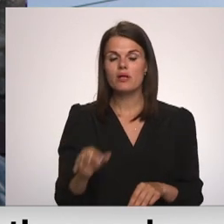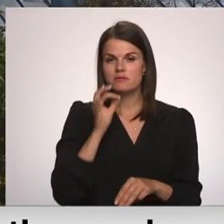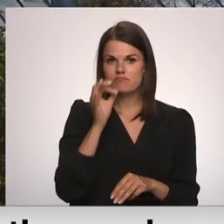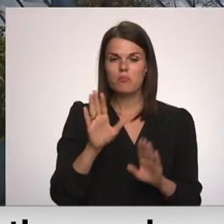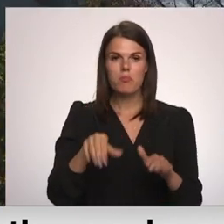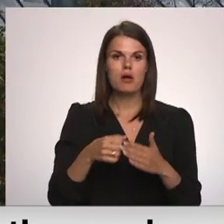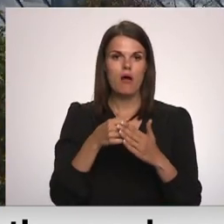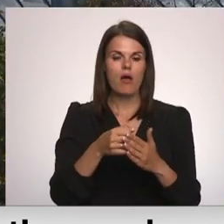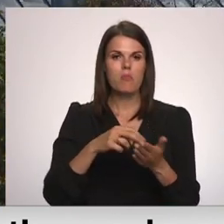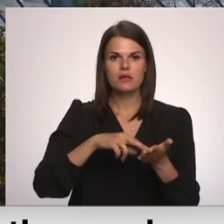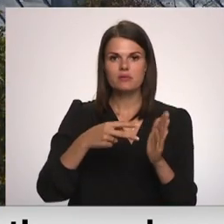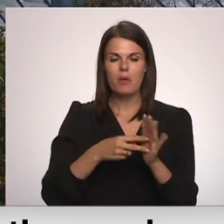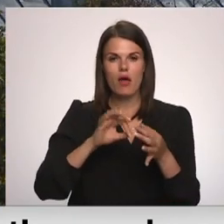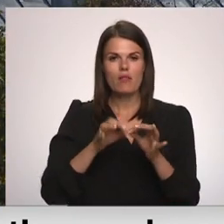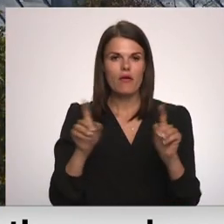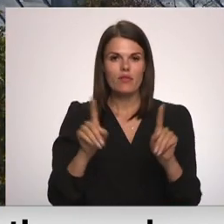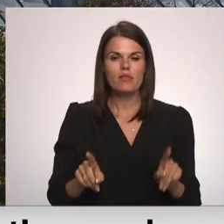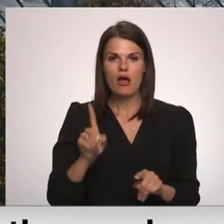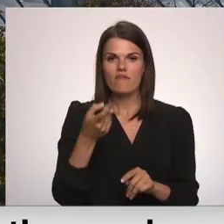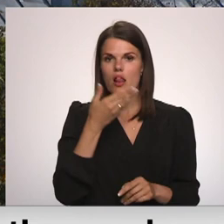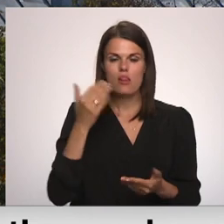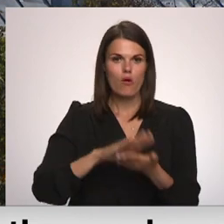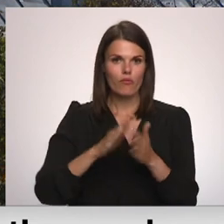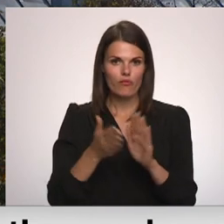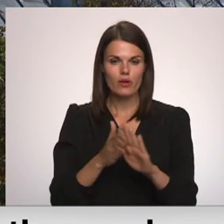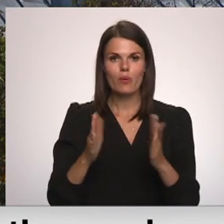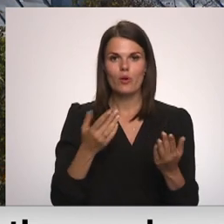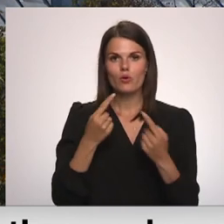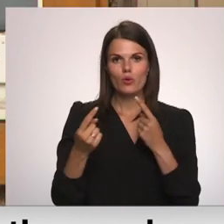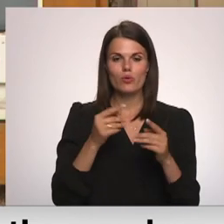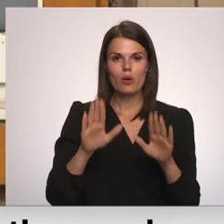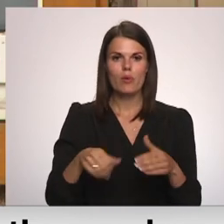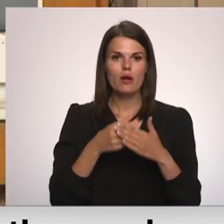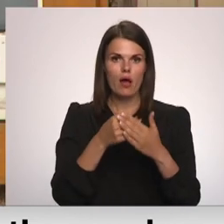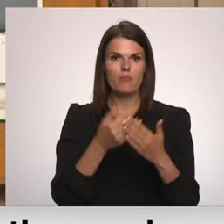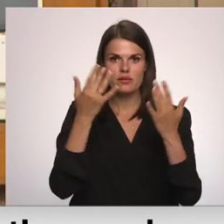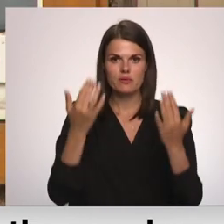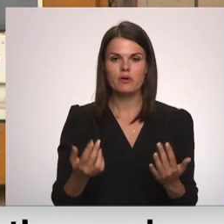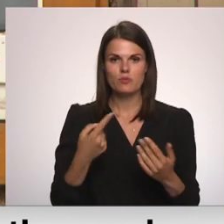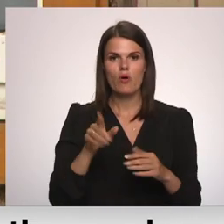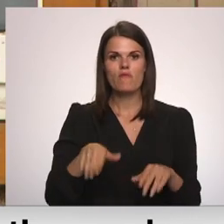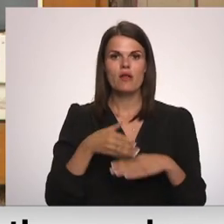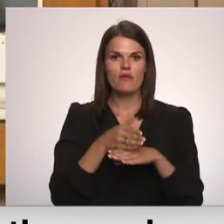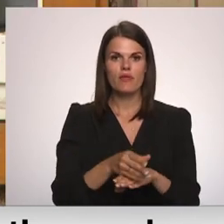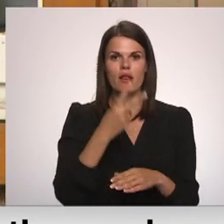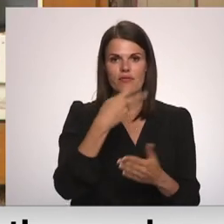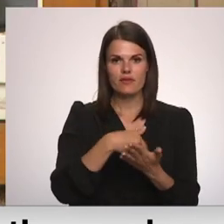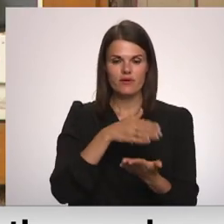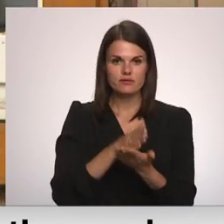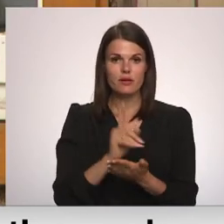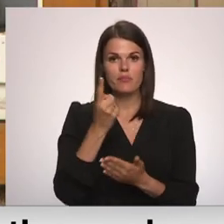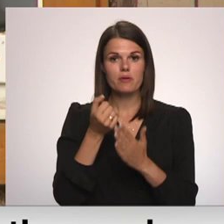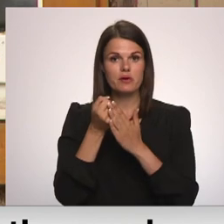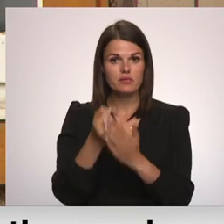detaļām vēl nav panākta vienošanās, bet runa esot par atbalsta pasākumiem, kuras var dalīt divās daļās. Pirmā daļa ir atbalsts tiem iedzīvotājiem,